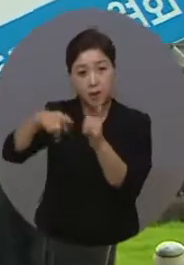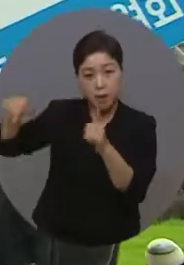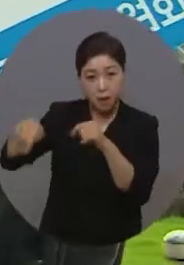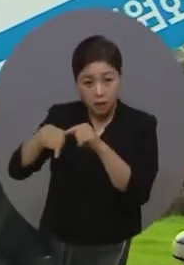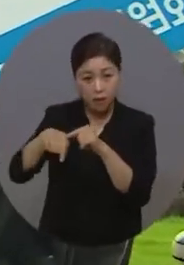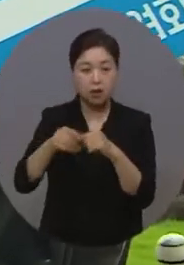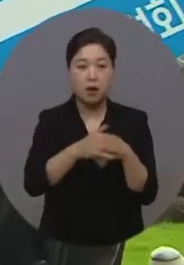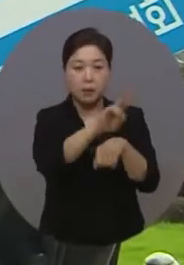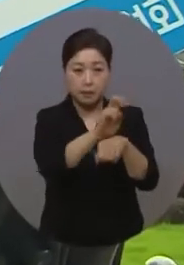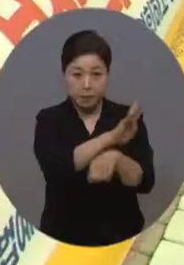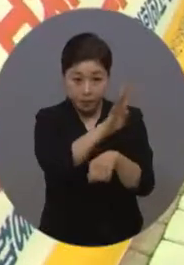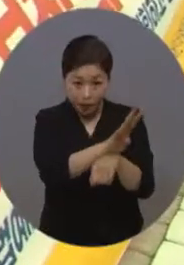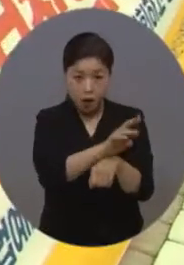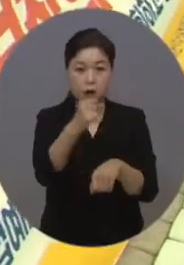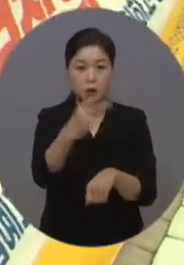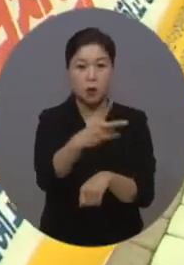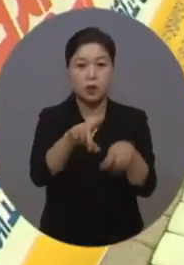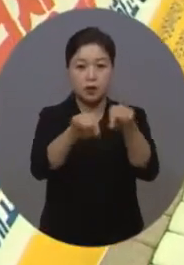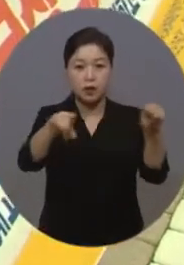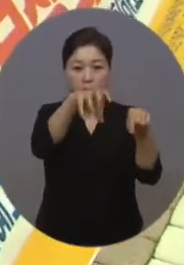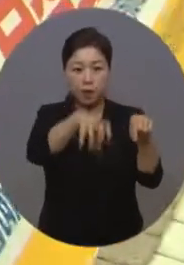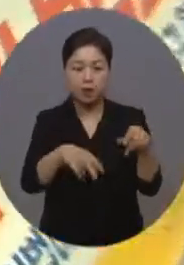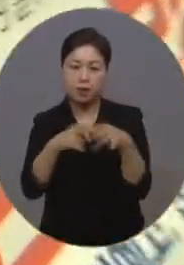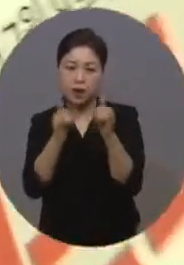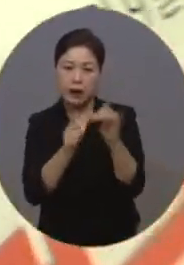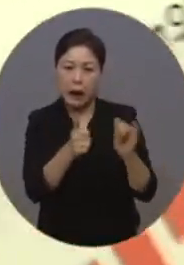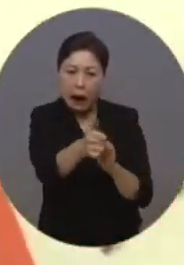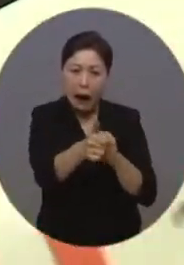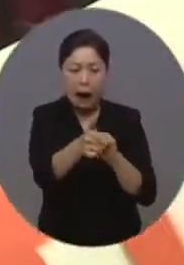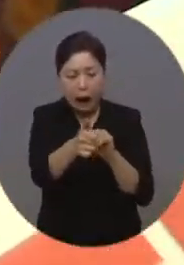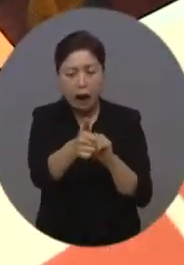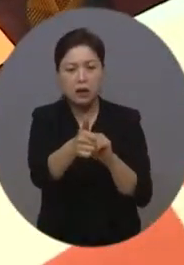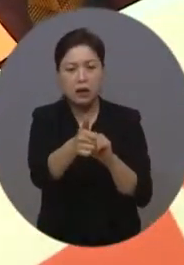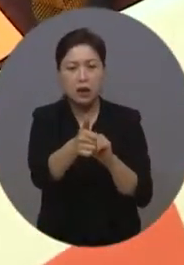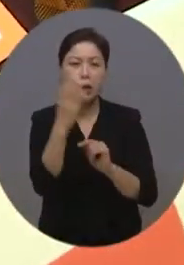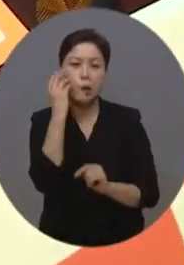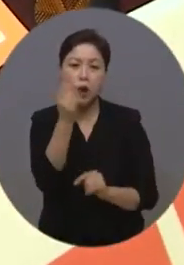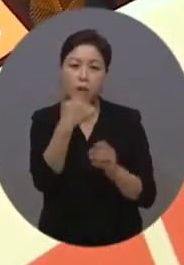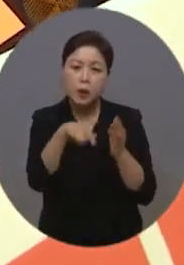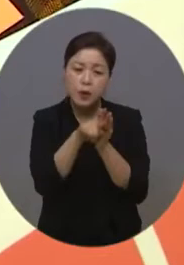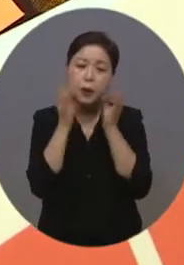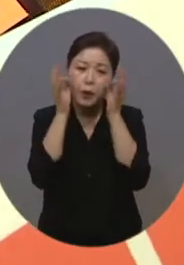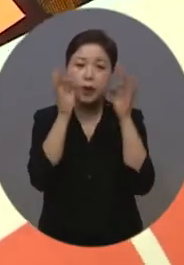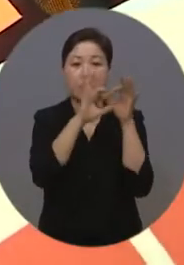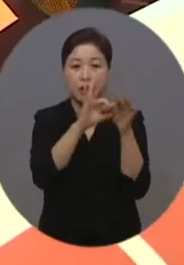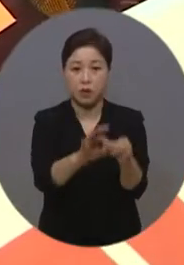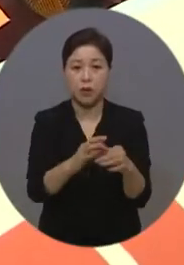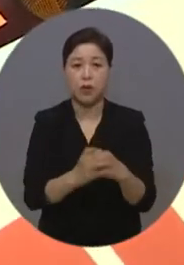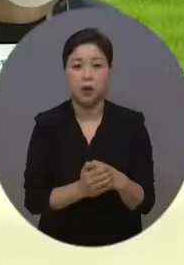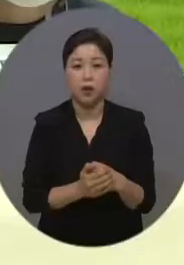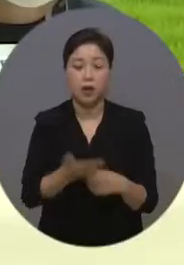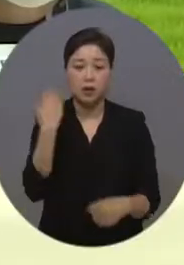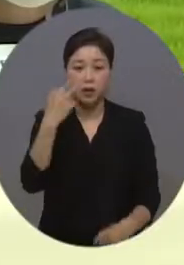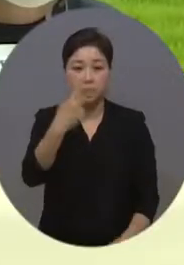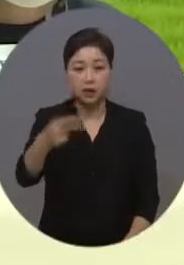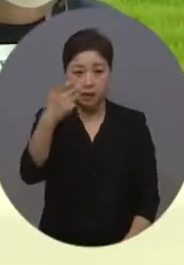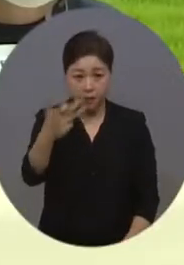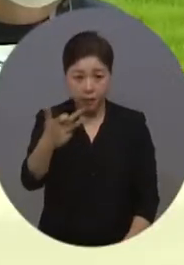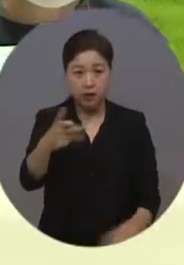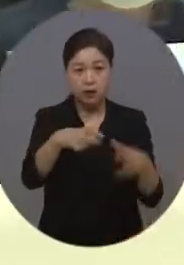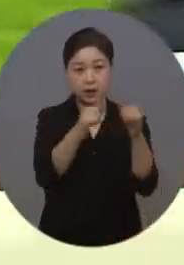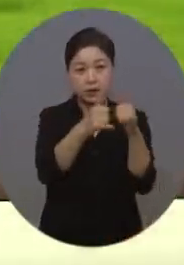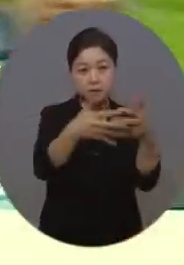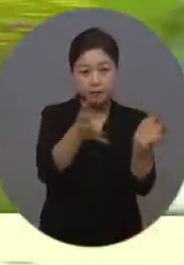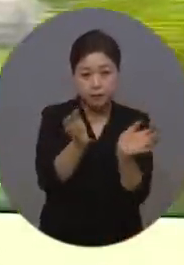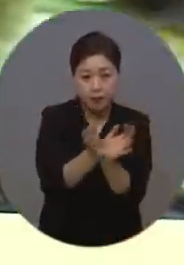편의점, 식당 등에서 장애인 이동권을 보장하기 위한 노력을 지속해 왔습니다. 지난 2018년 장애인 남체들과